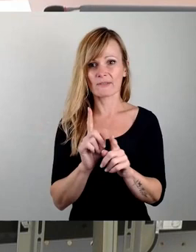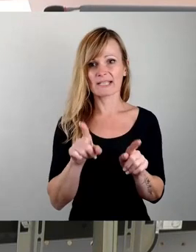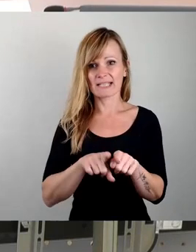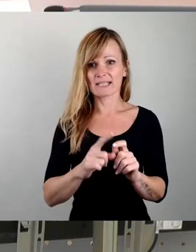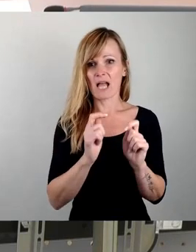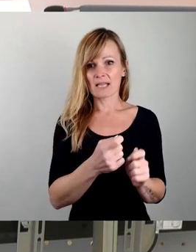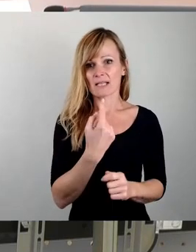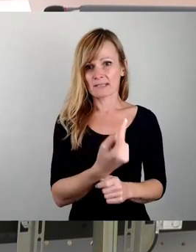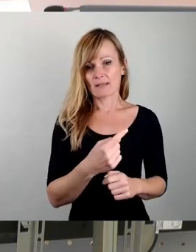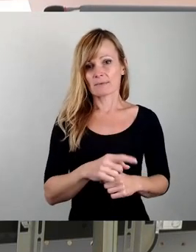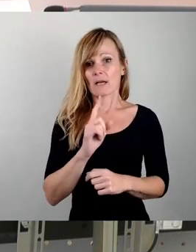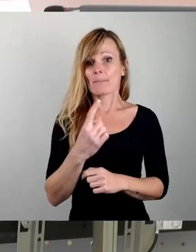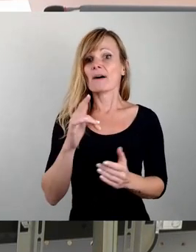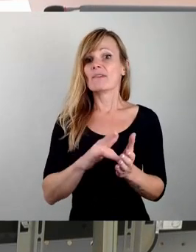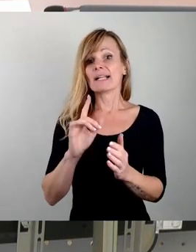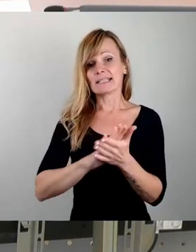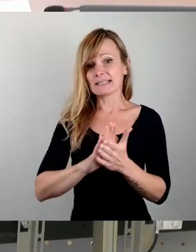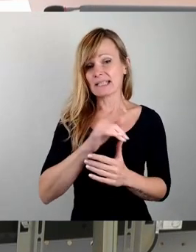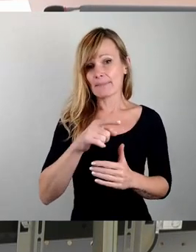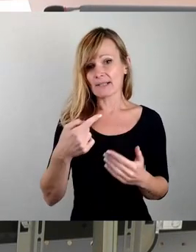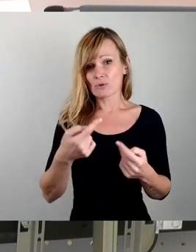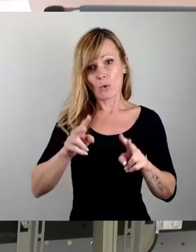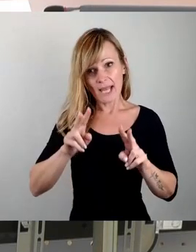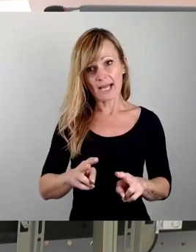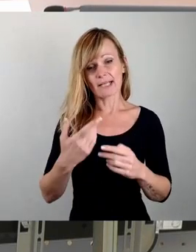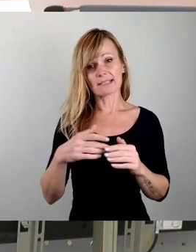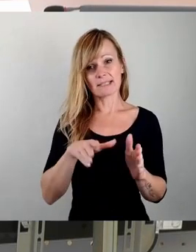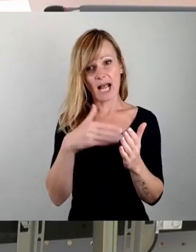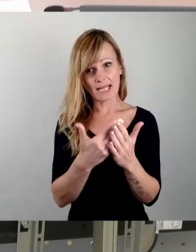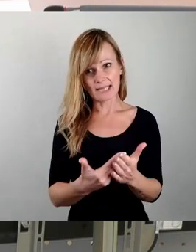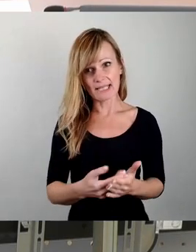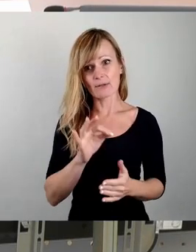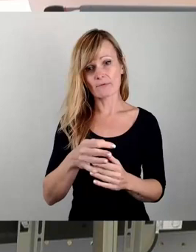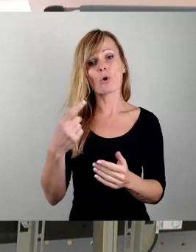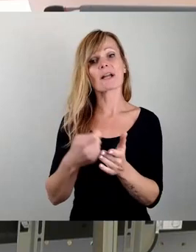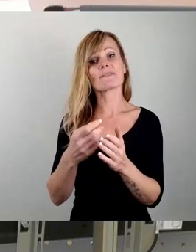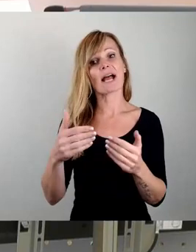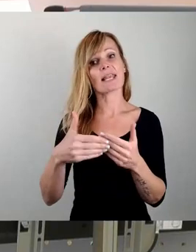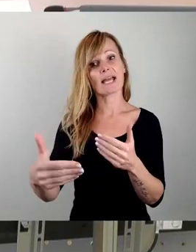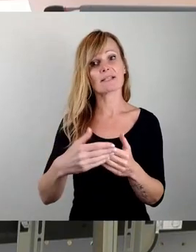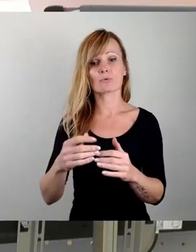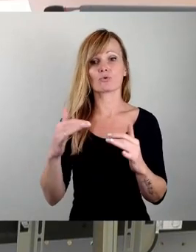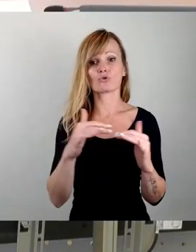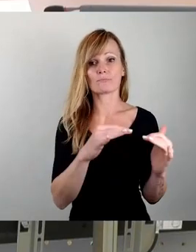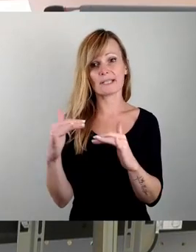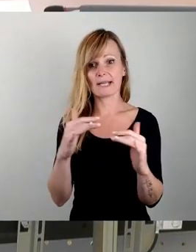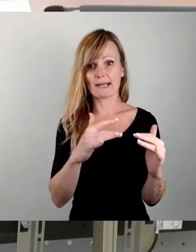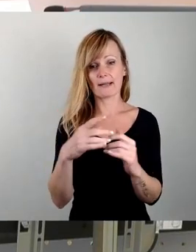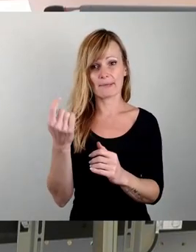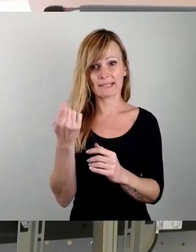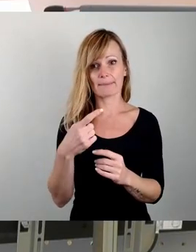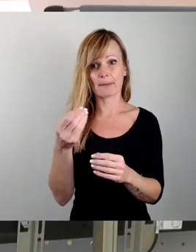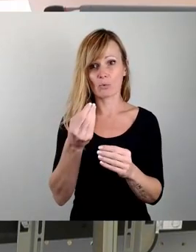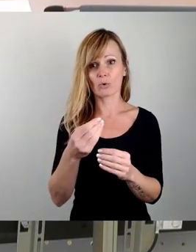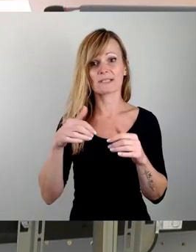Aber weil niemand einem so hehren Anliegen wie der Gewährleistung des Spielbetriebs auf Kunstrasenplätzen im Weg stehen möchte